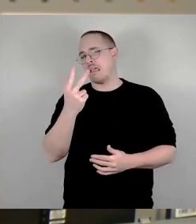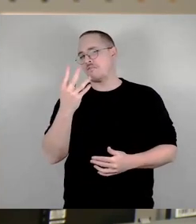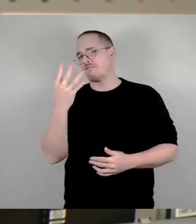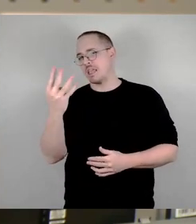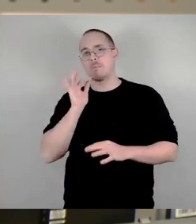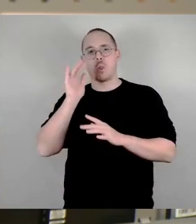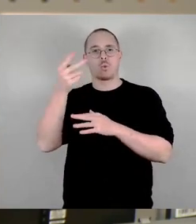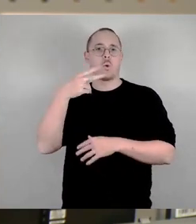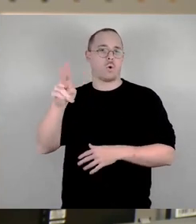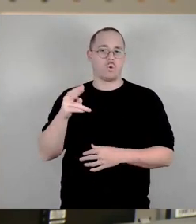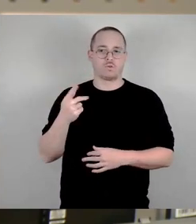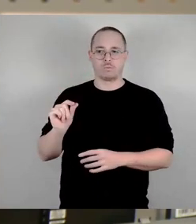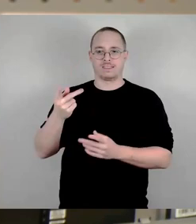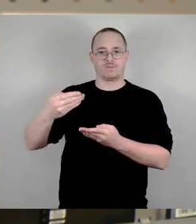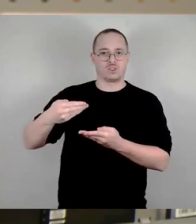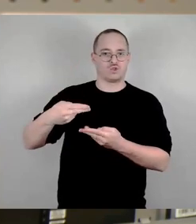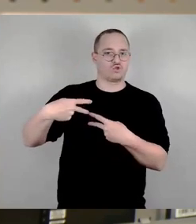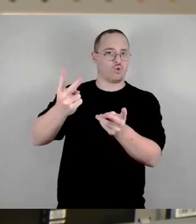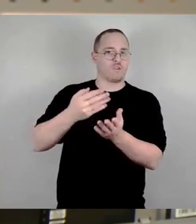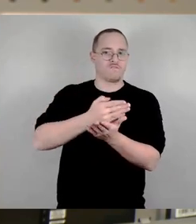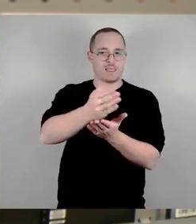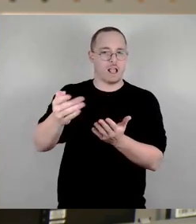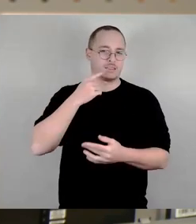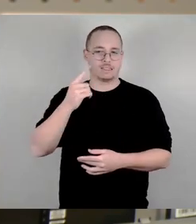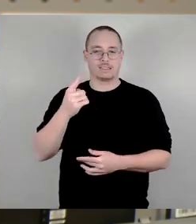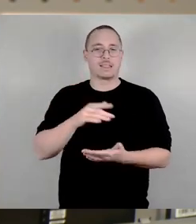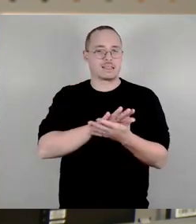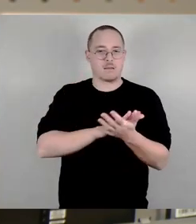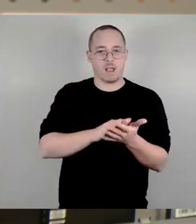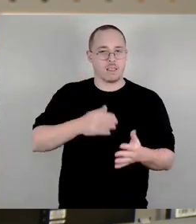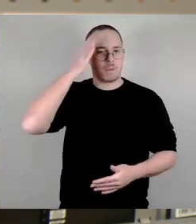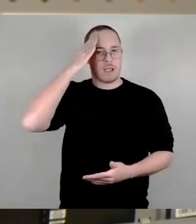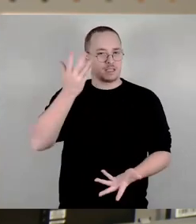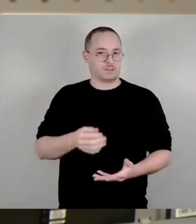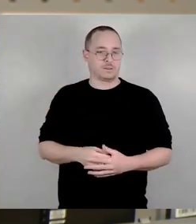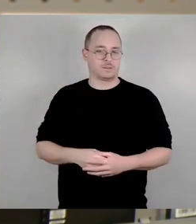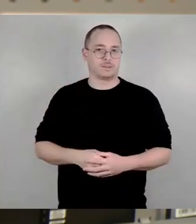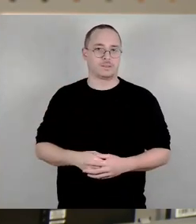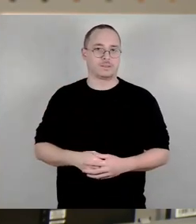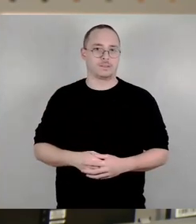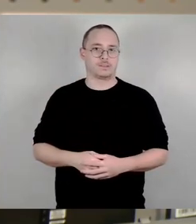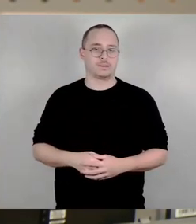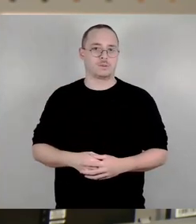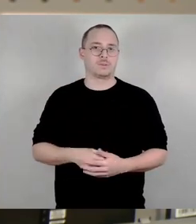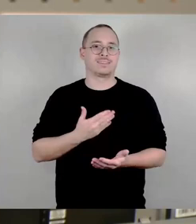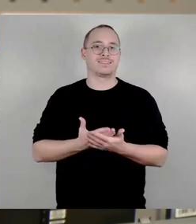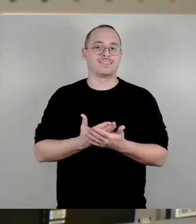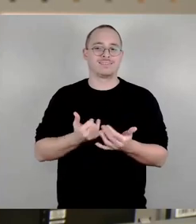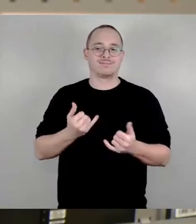Wir glauben, der bessere Ansatz wäre, man nimmt es für den Zweck, der da auf diesen Grundstücken genau nicht passiert, und zwar für den Wohnungsbau, dass man